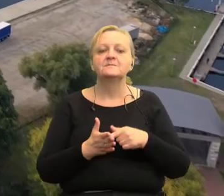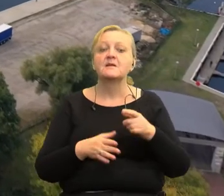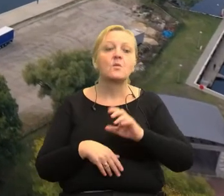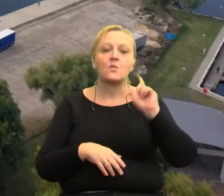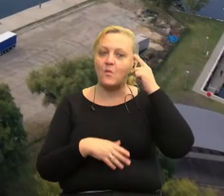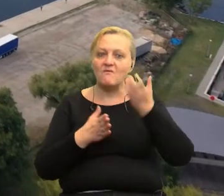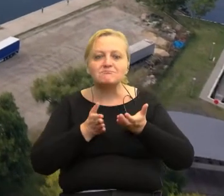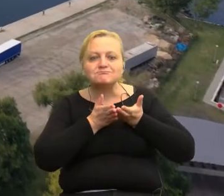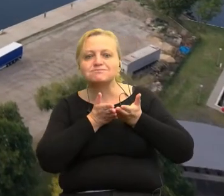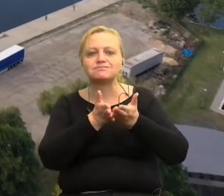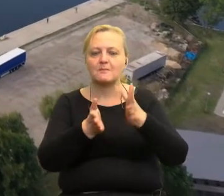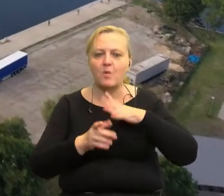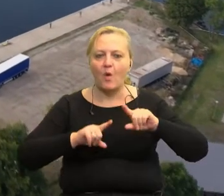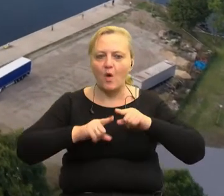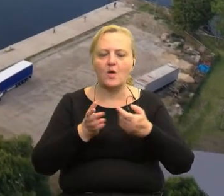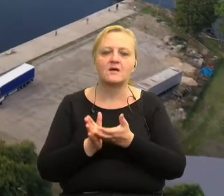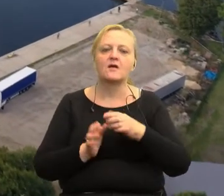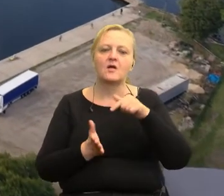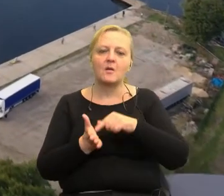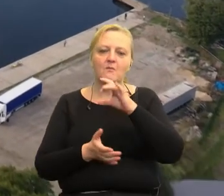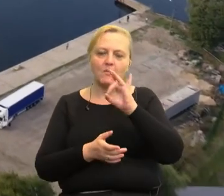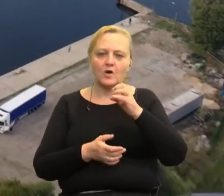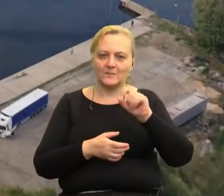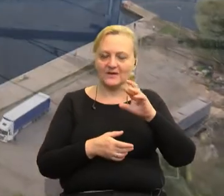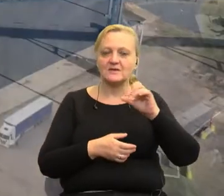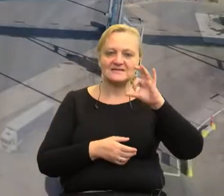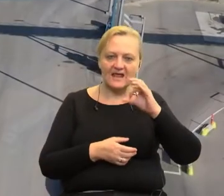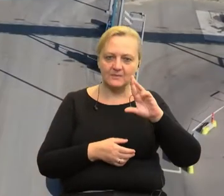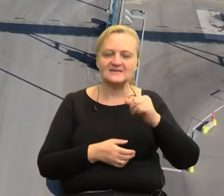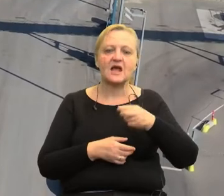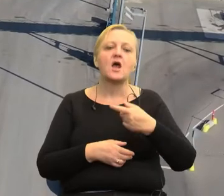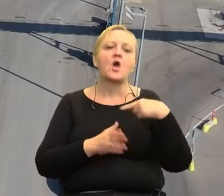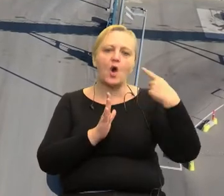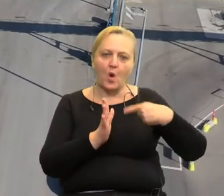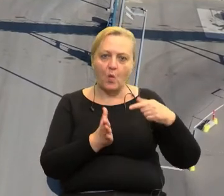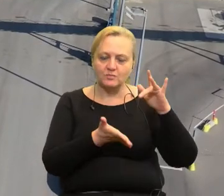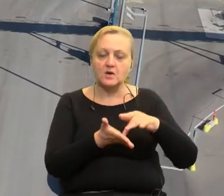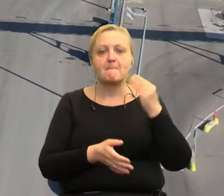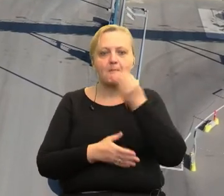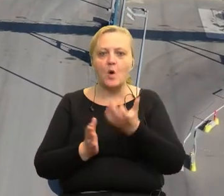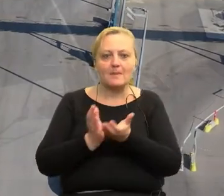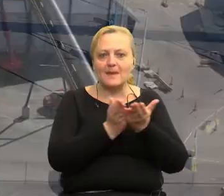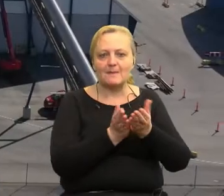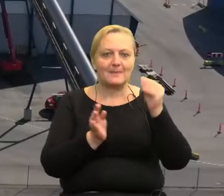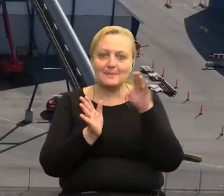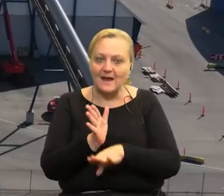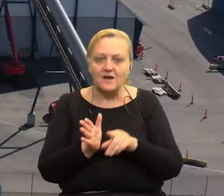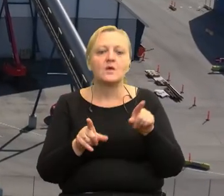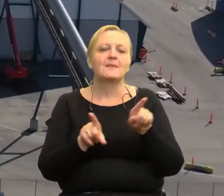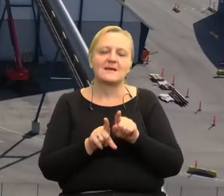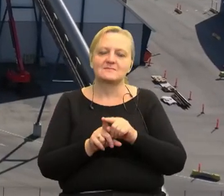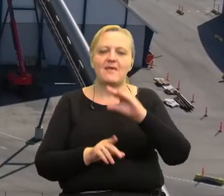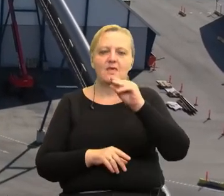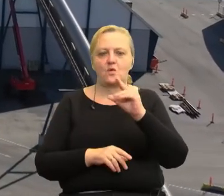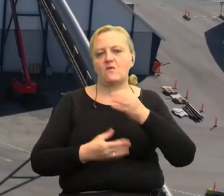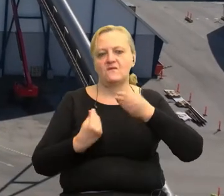rejs, który zorganizowaliśmy na trasie Bordingborg w Stepnicach kołobrzeg wykazał, że morski transport jest tańszy i bardziej ekologiczny